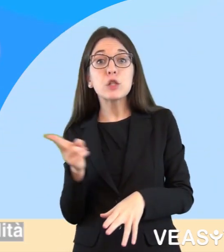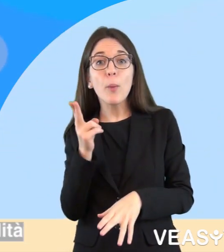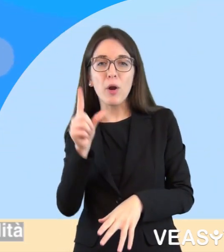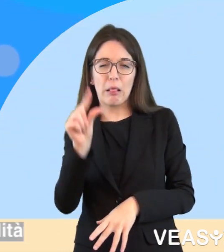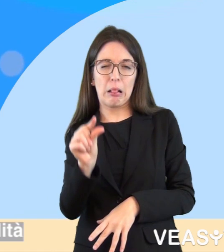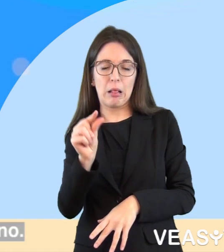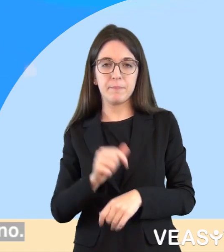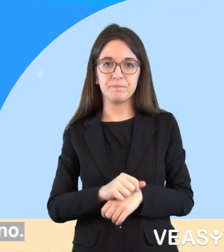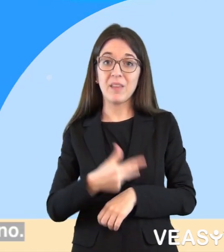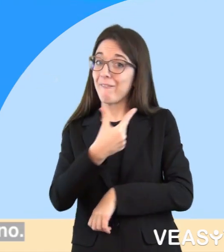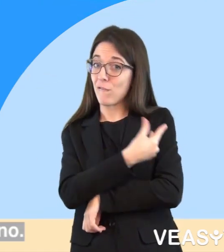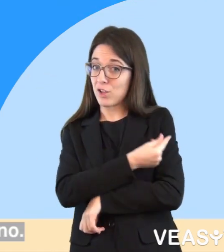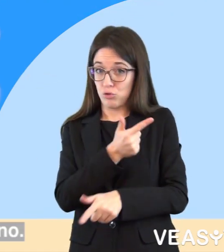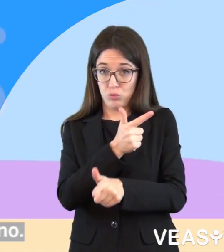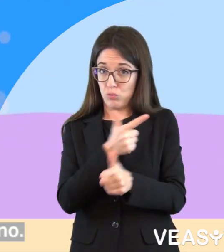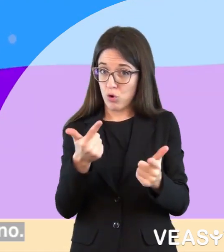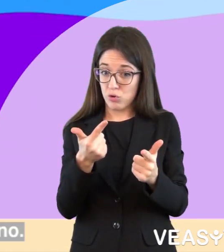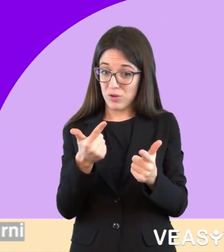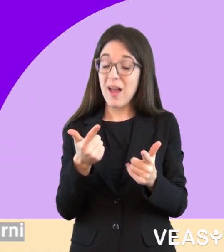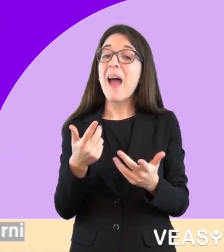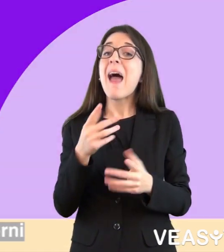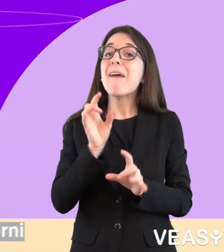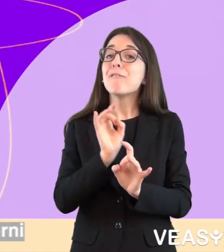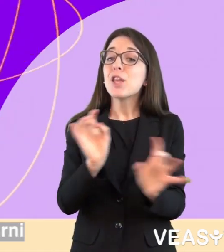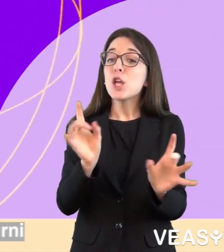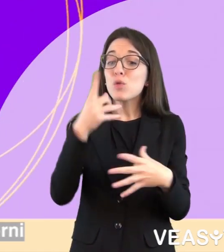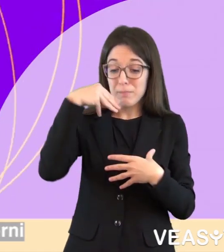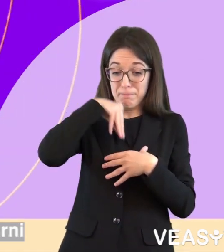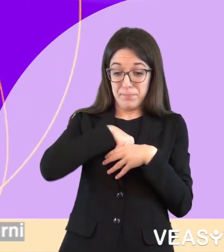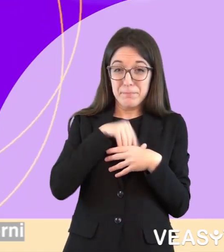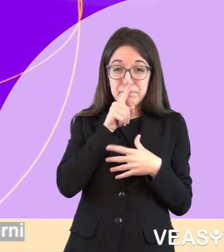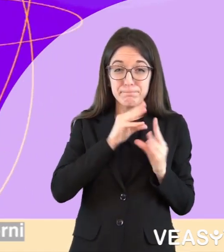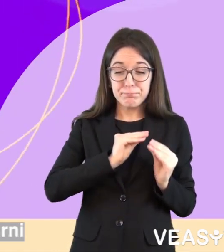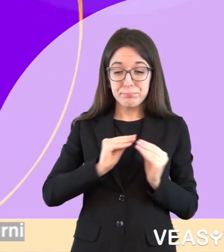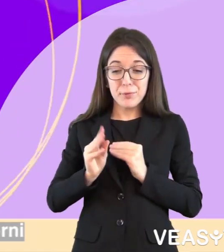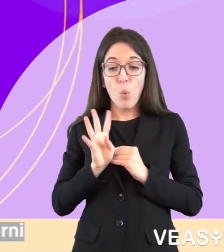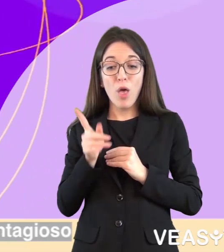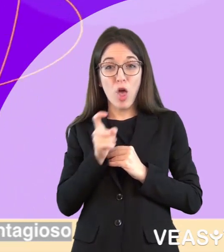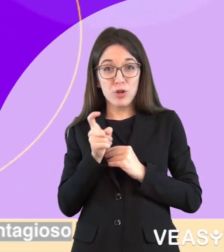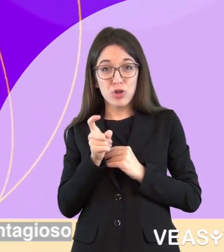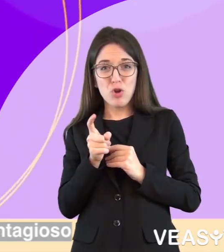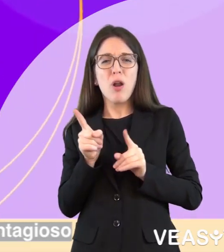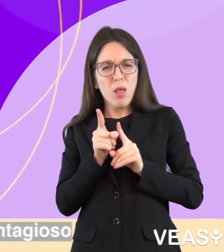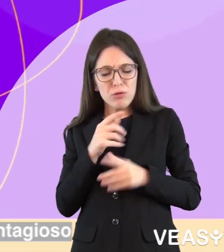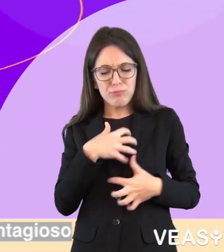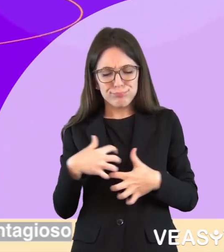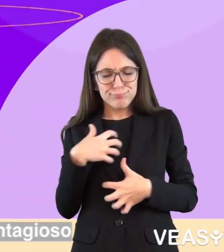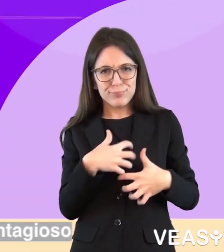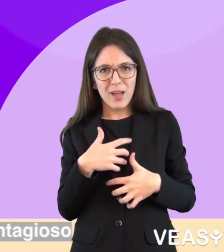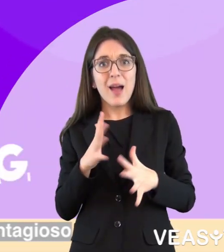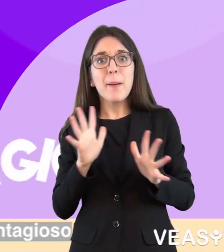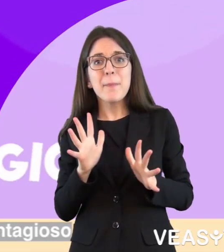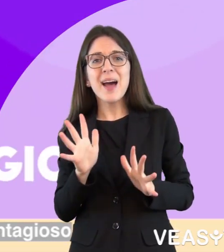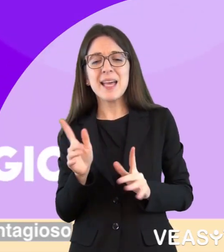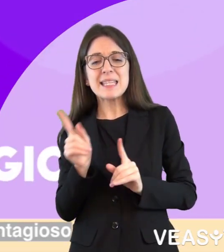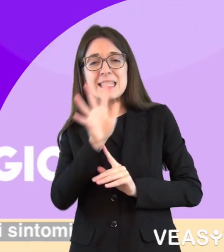ma a bassa letalità per il quale non è disponibile un vaccino. Ha un periodo di incubazione di 14 giorni e ad oggi sembra che il